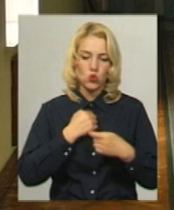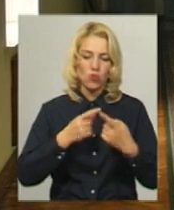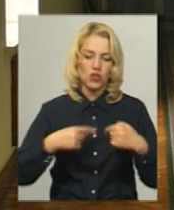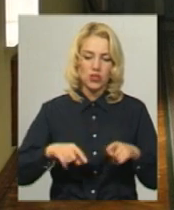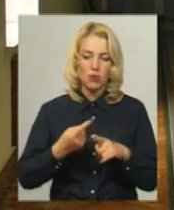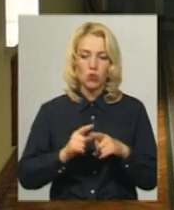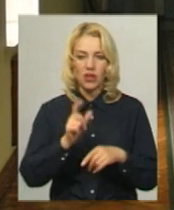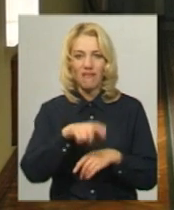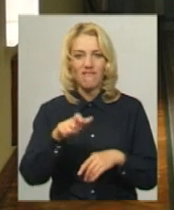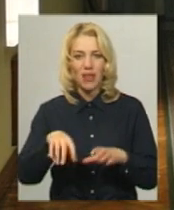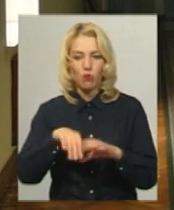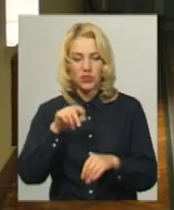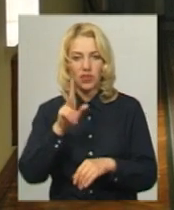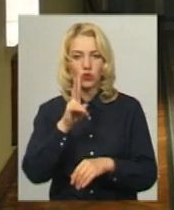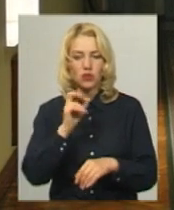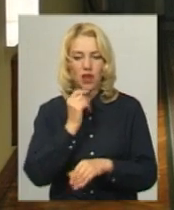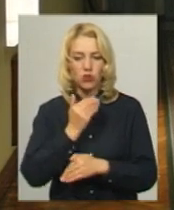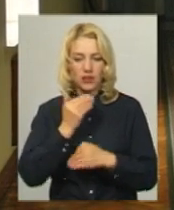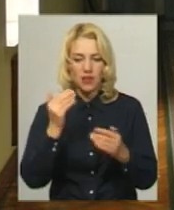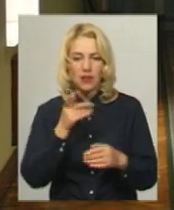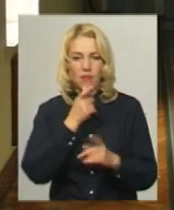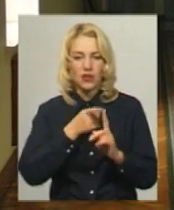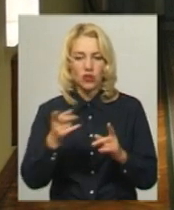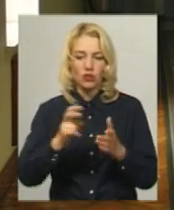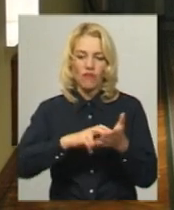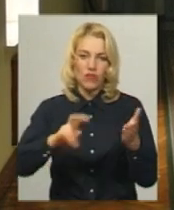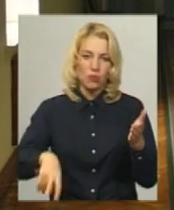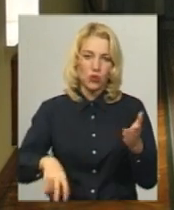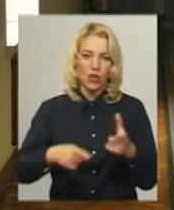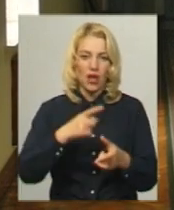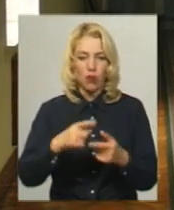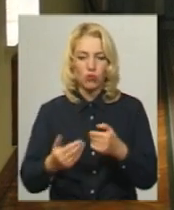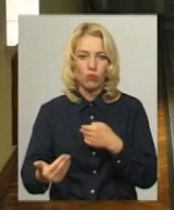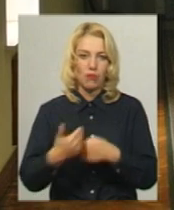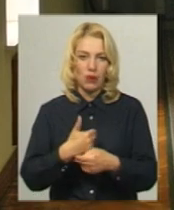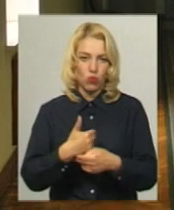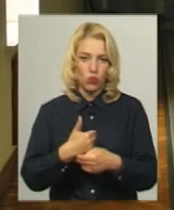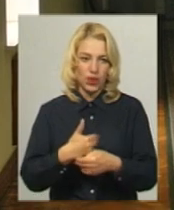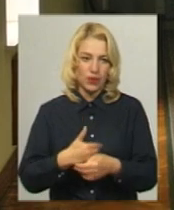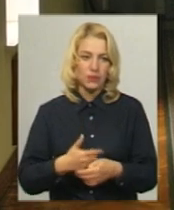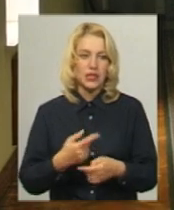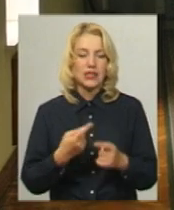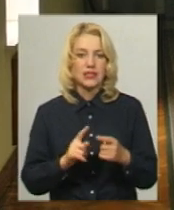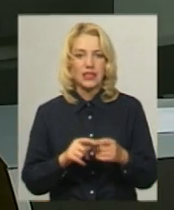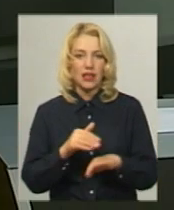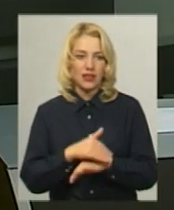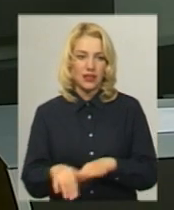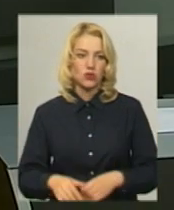виборцях, які за останній період вибули або прибули за відповідною адресою.